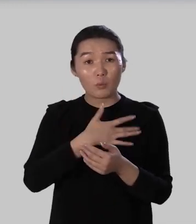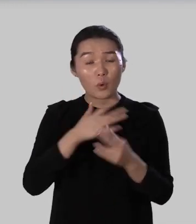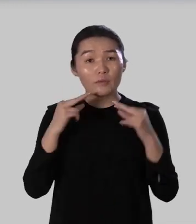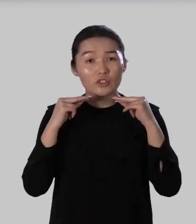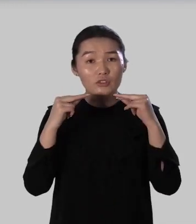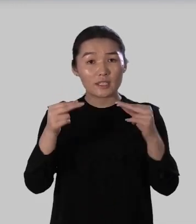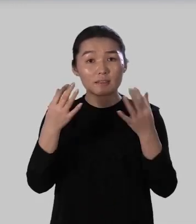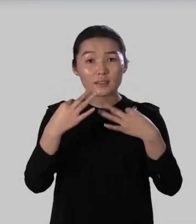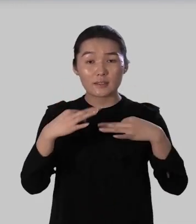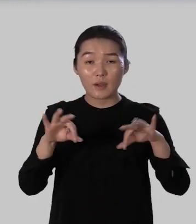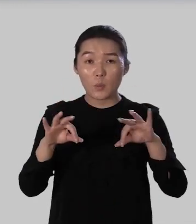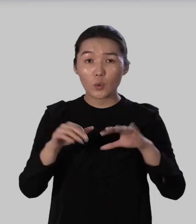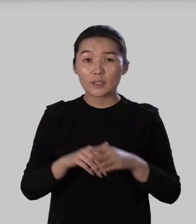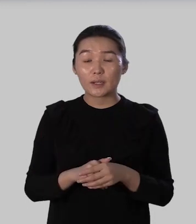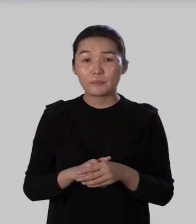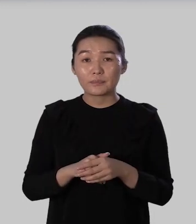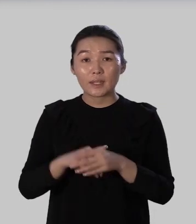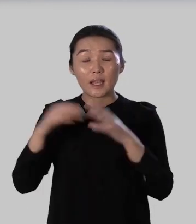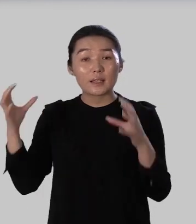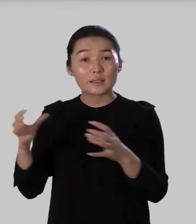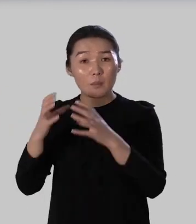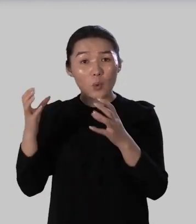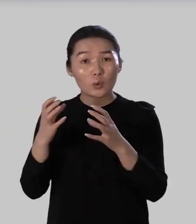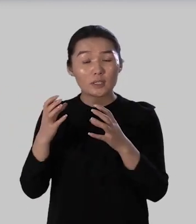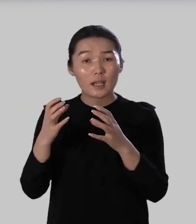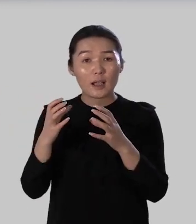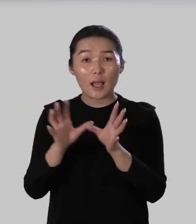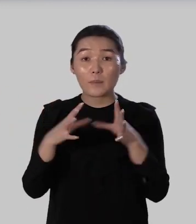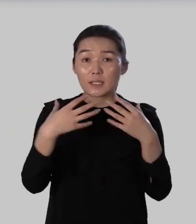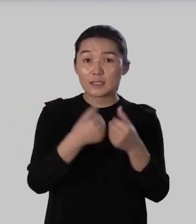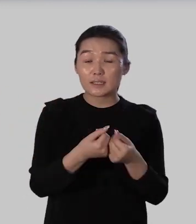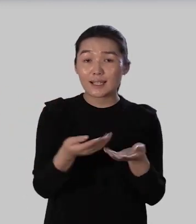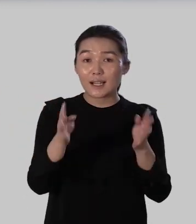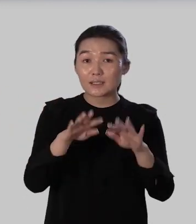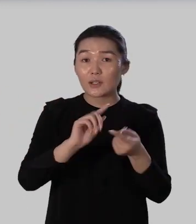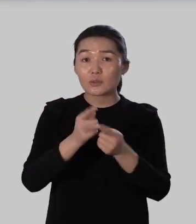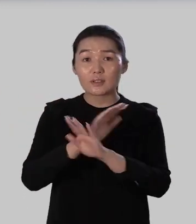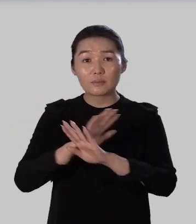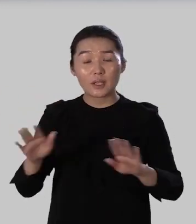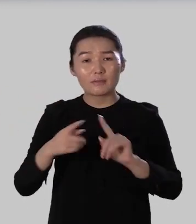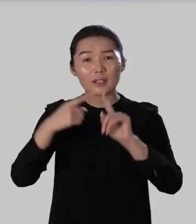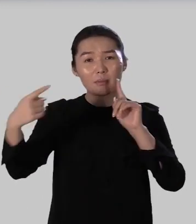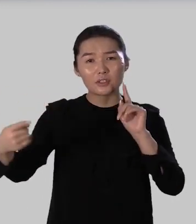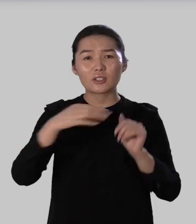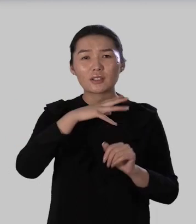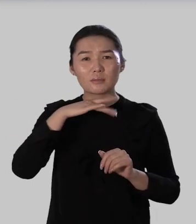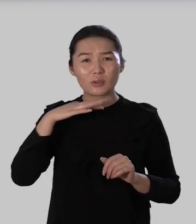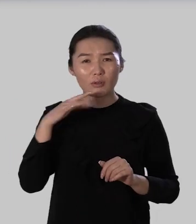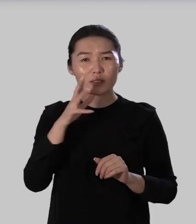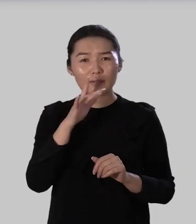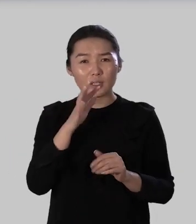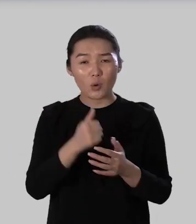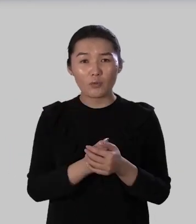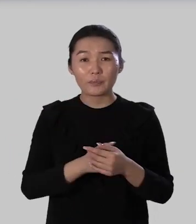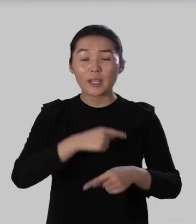честность свобода забота о близких остаются неизменными на протяжении многих веков